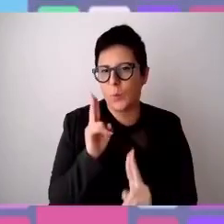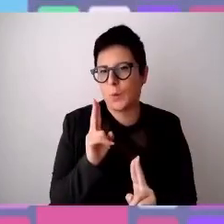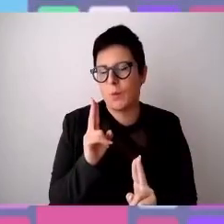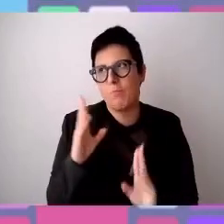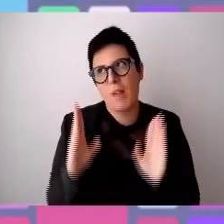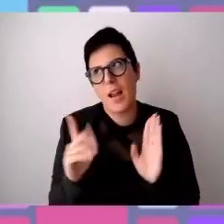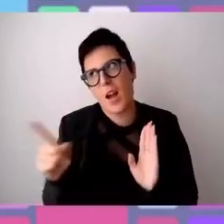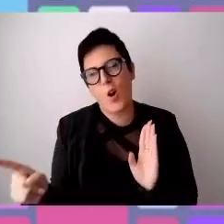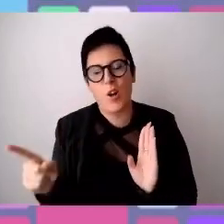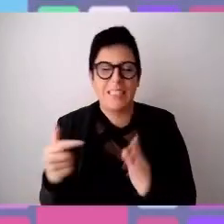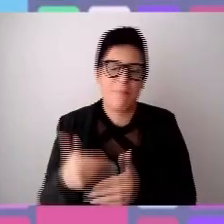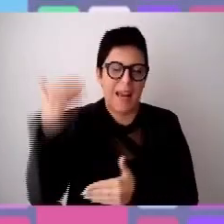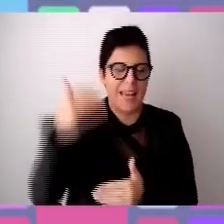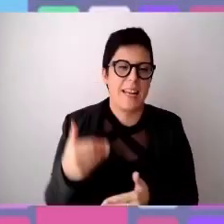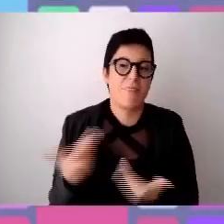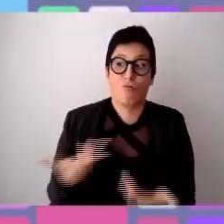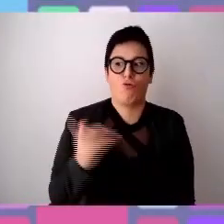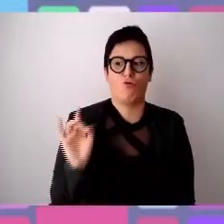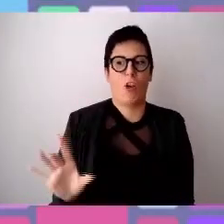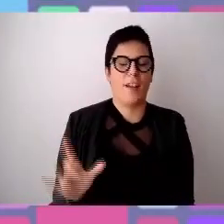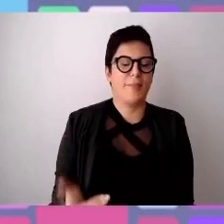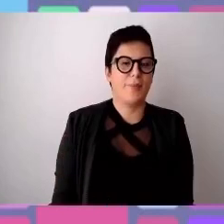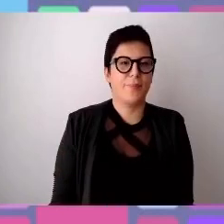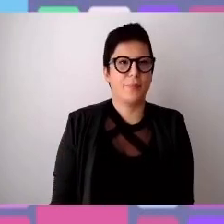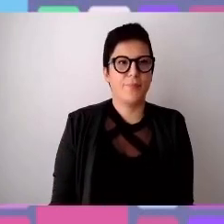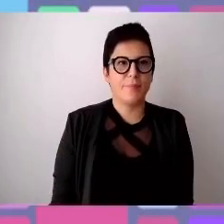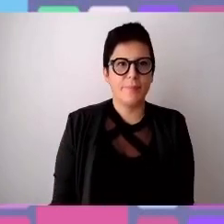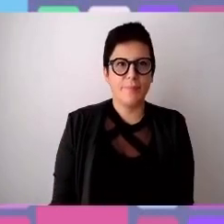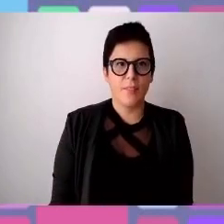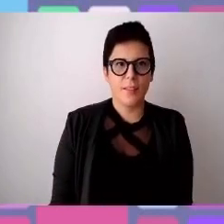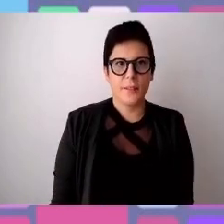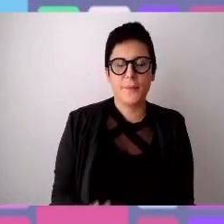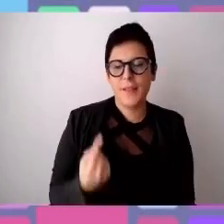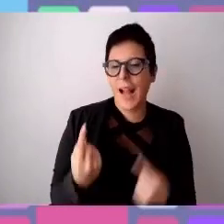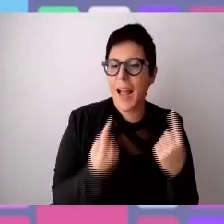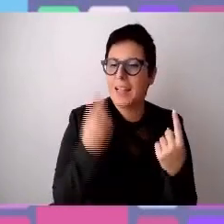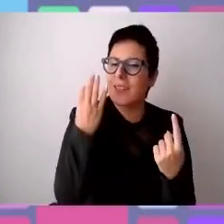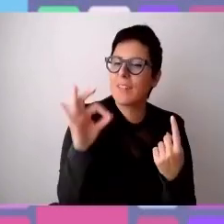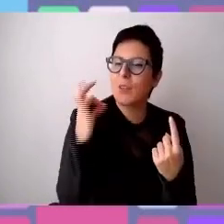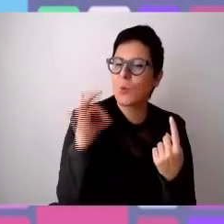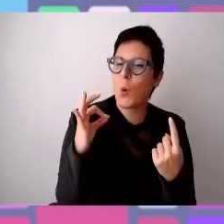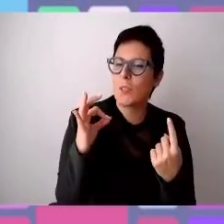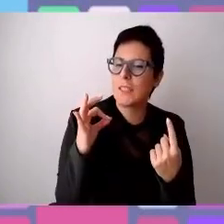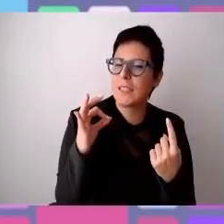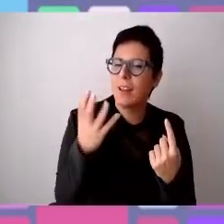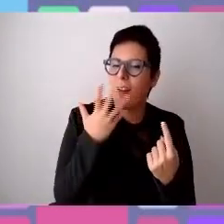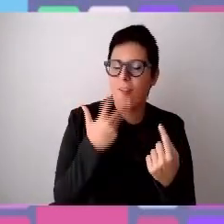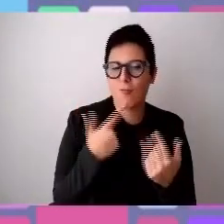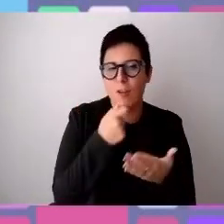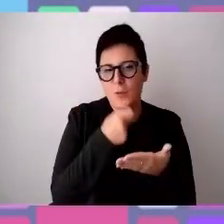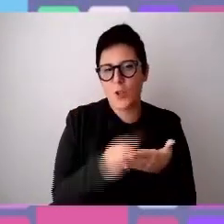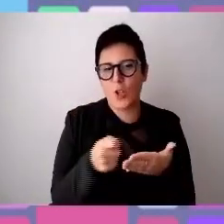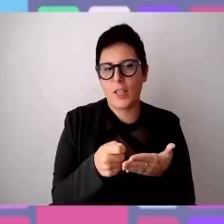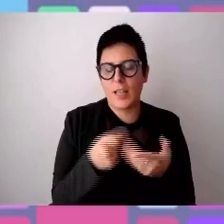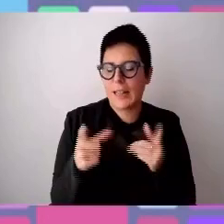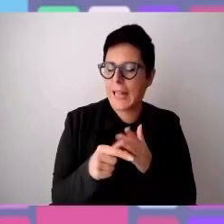vado veloce sulla seconda parliamo di casi virtuosi che oggi sono quelli che vorremmo sottolineare perché siano esempi per tutti